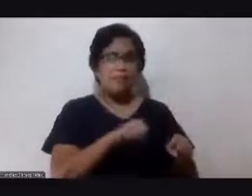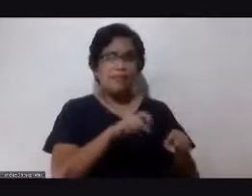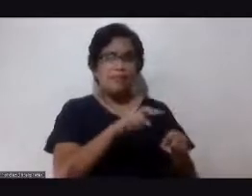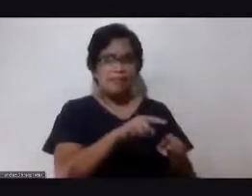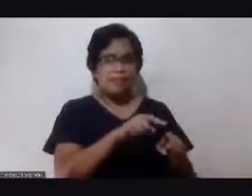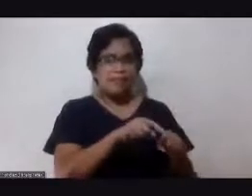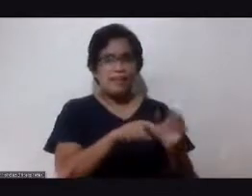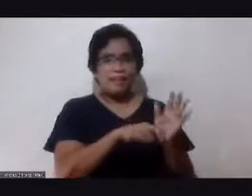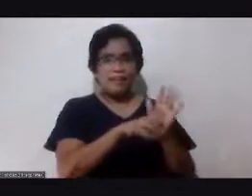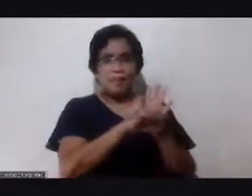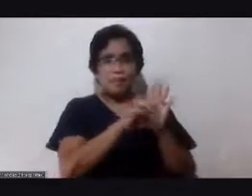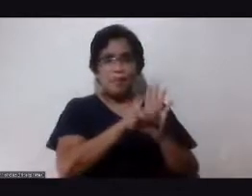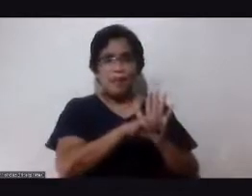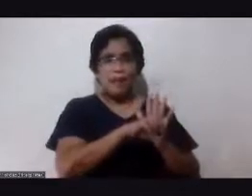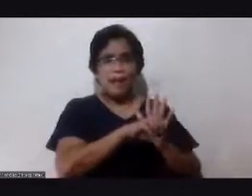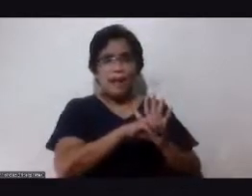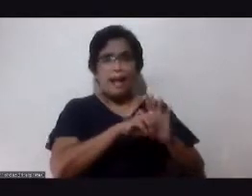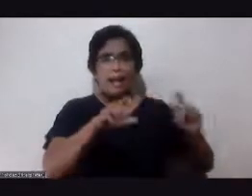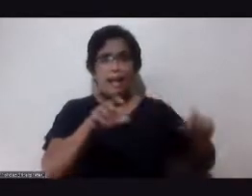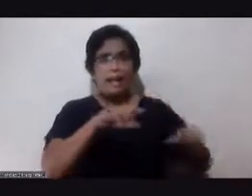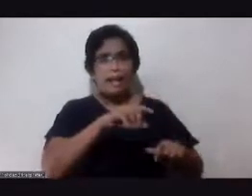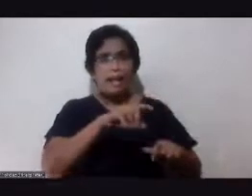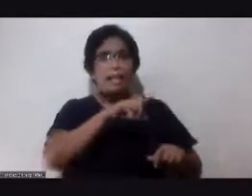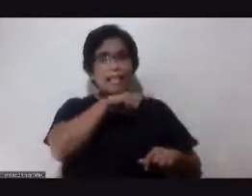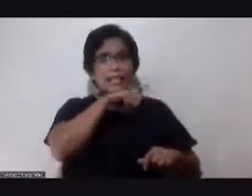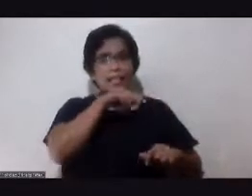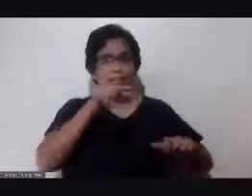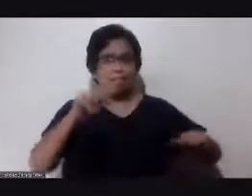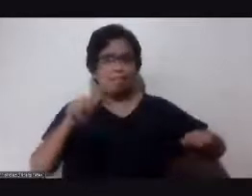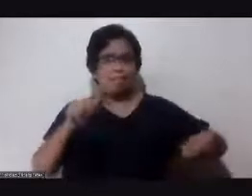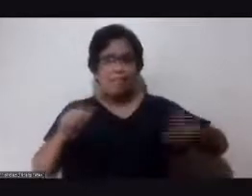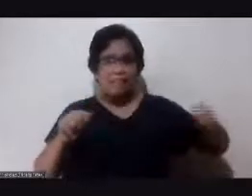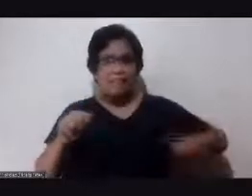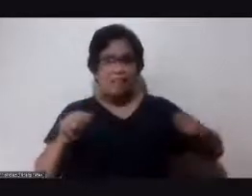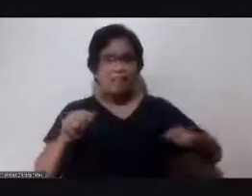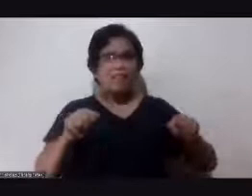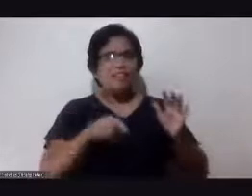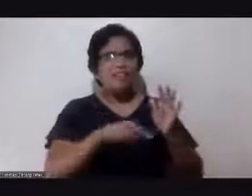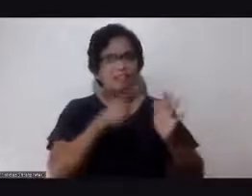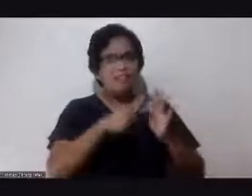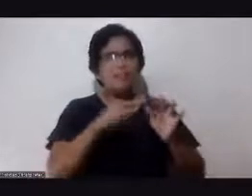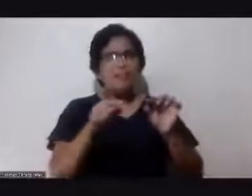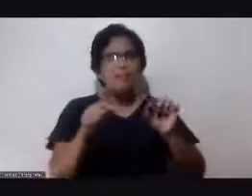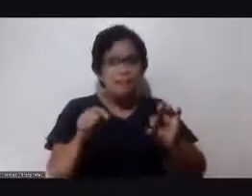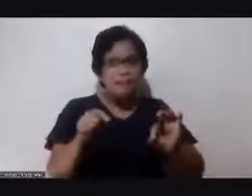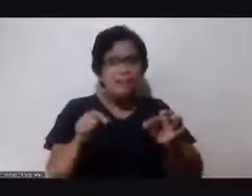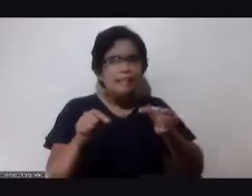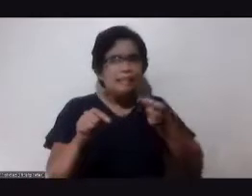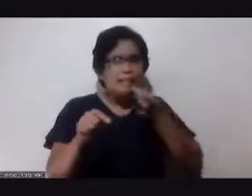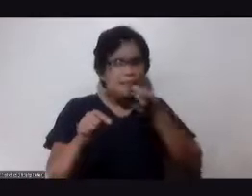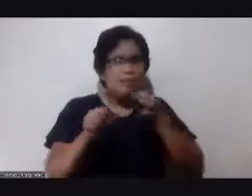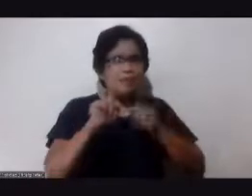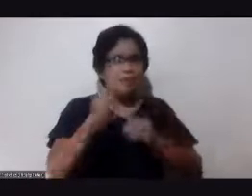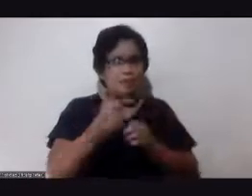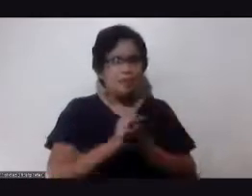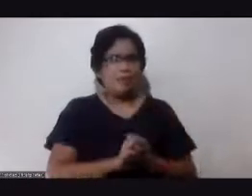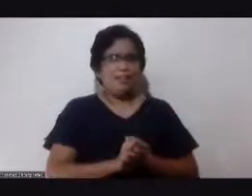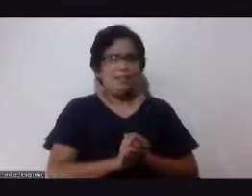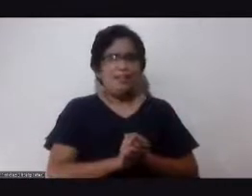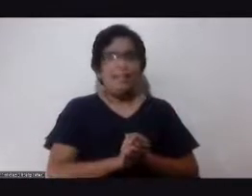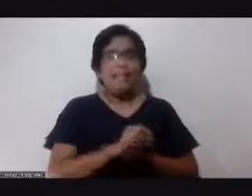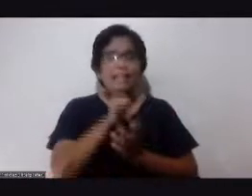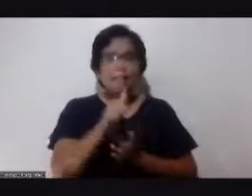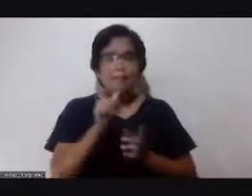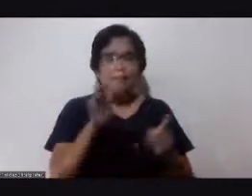palat ng lechon, yun naman ay hindi natin hindi natin sasabihin totaling babawalan sila ng paminsan-minsan talaga